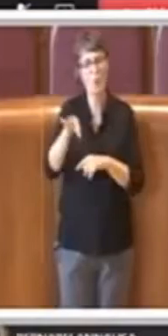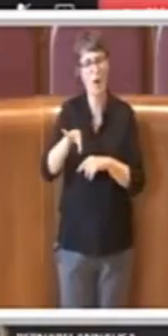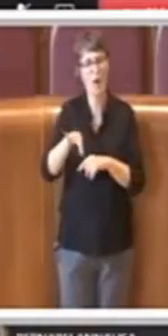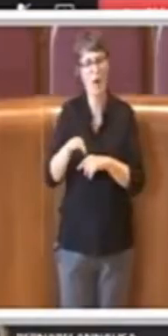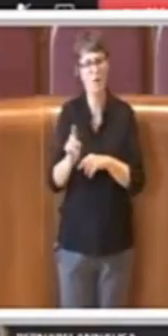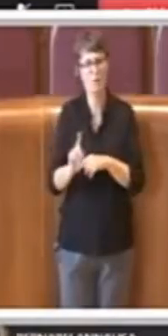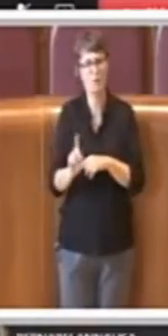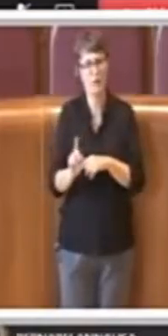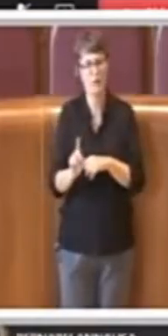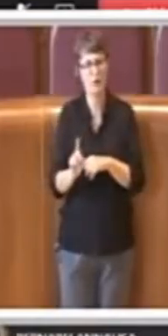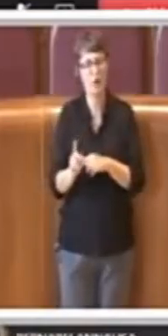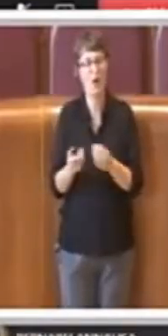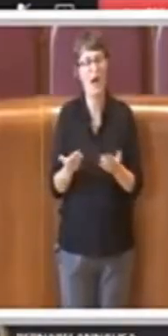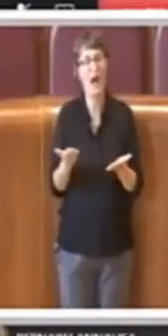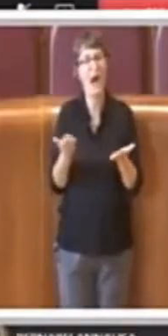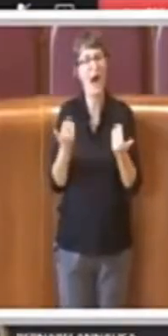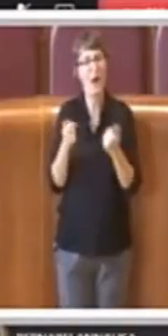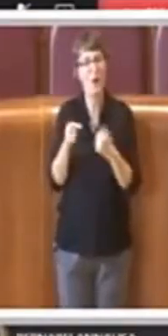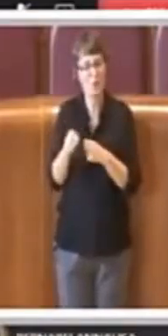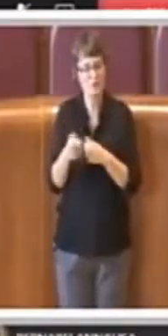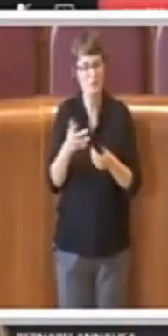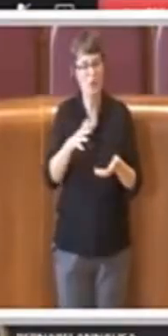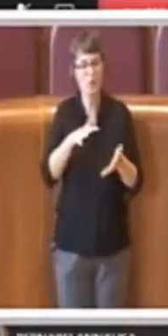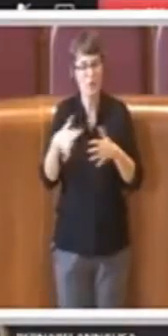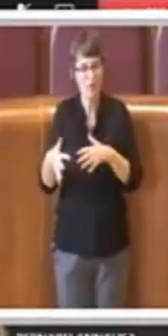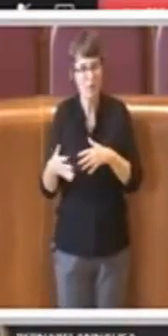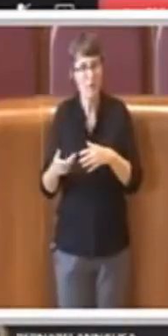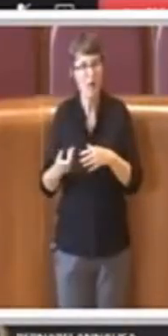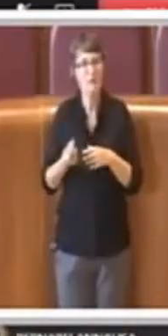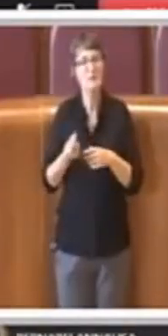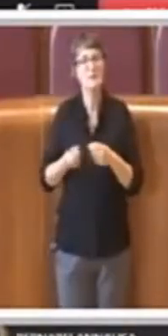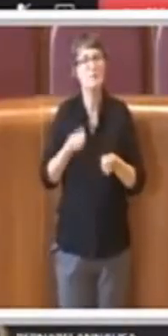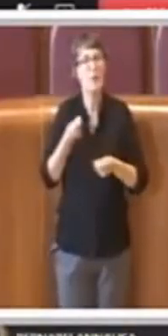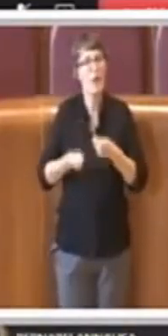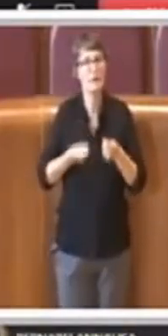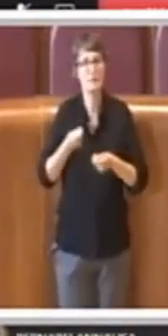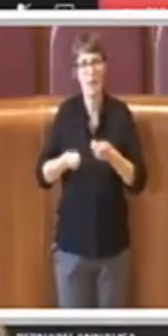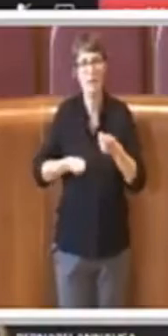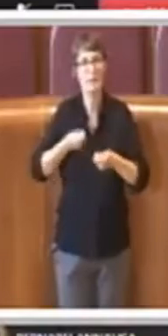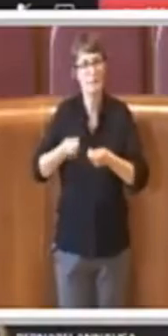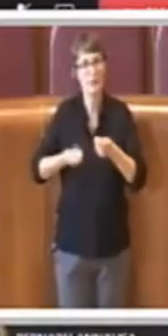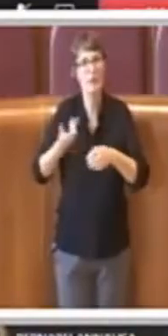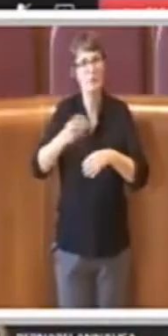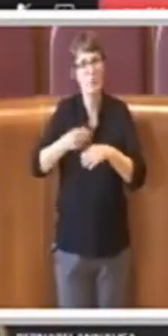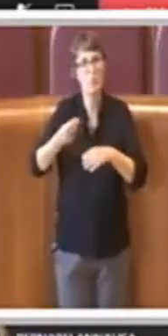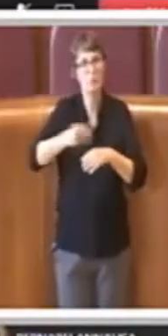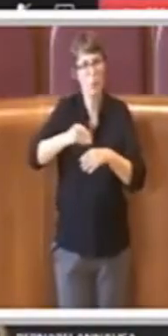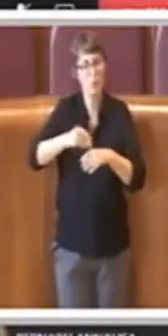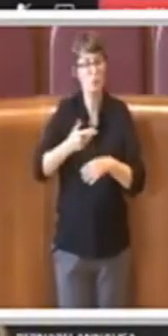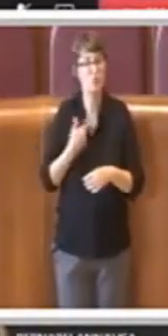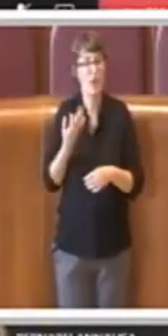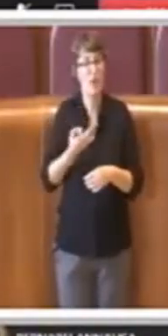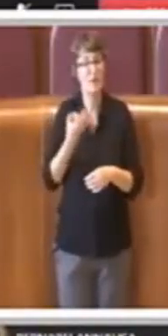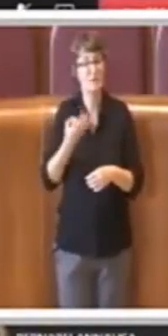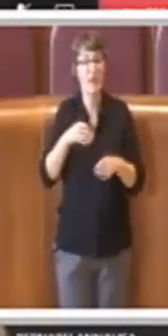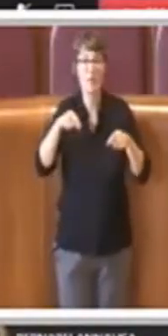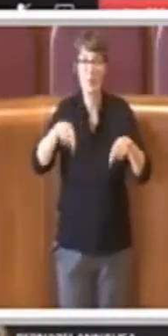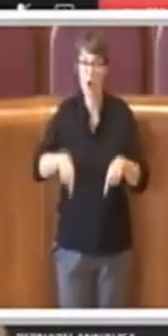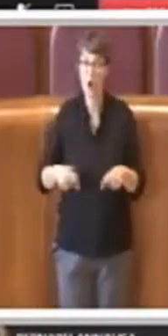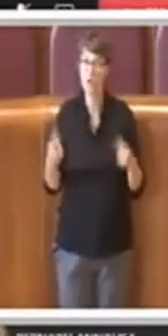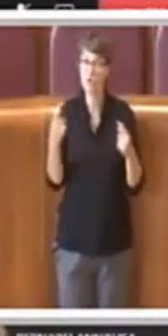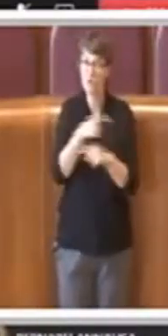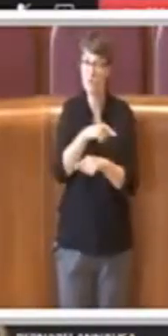in un vortice di spese, ma non solo, oggi come oggi un affitto, ma anche una rata del mutuo